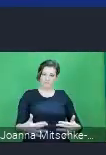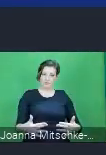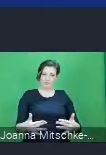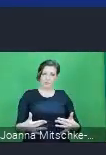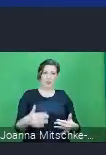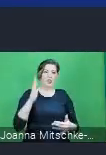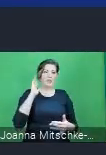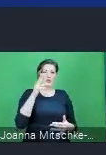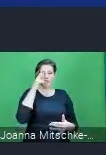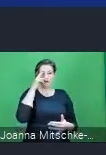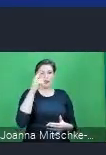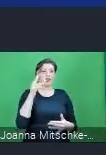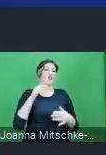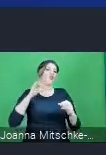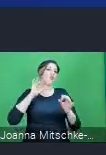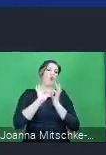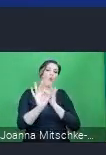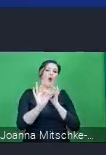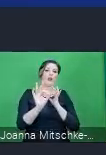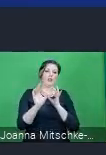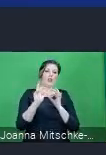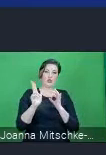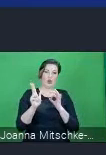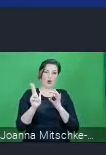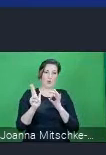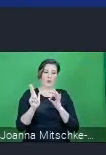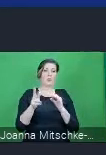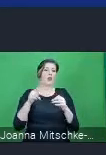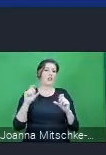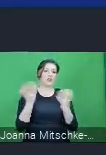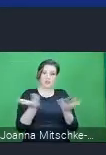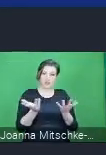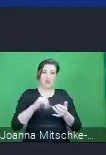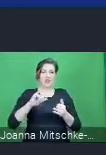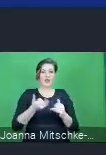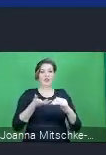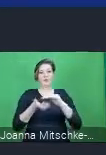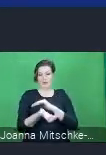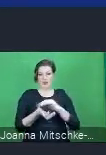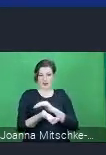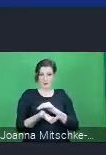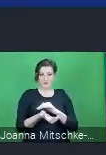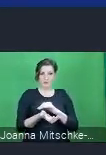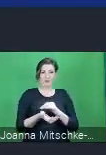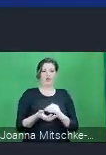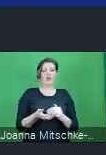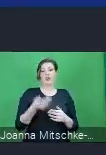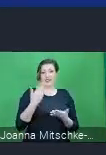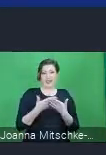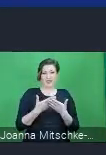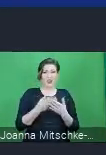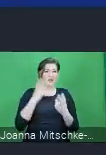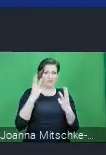państwowej. Projekt ma przede wszystkim służyć realizacji bardzo ważnego celu społecznego. Chodzi tu przecież nam o zdrowie i życie